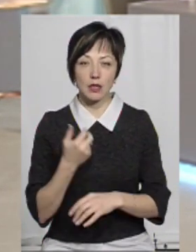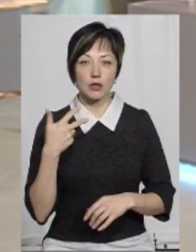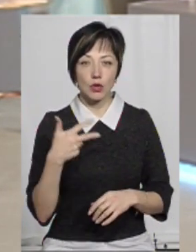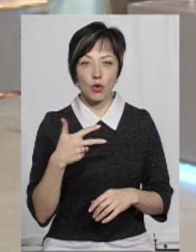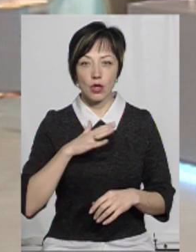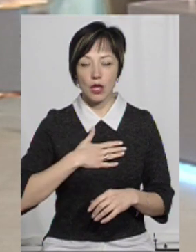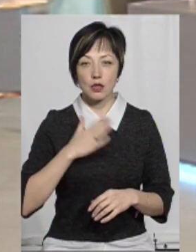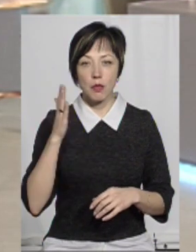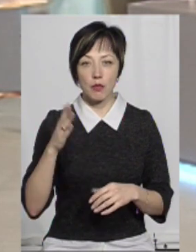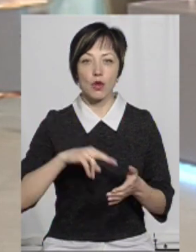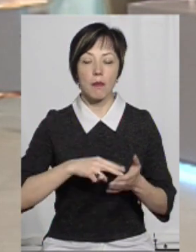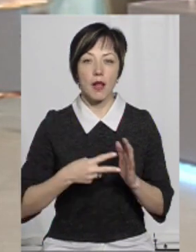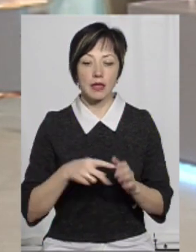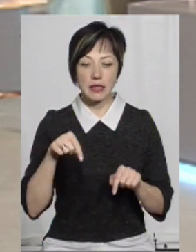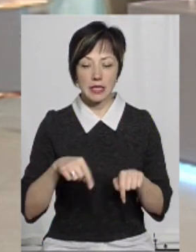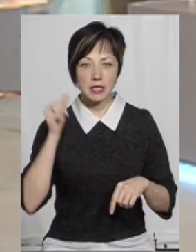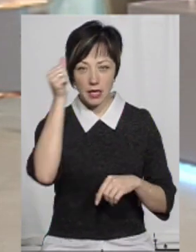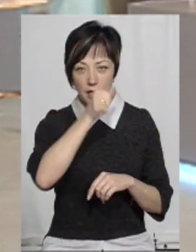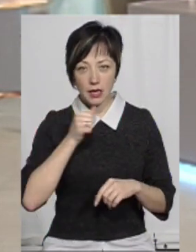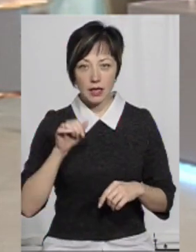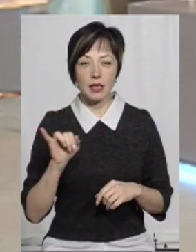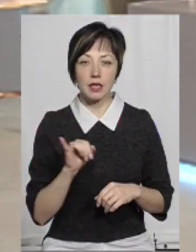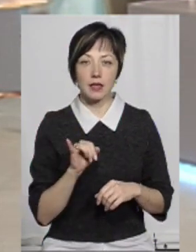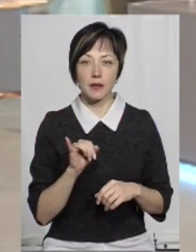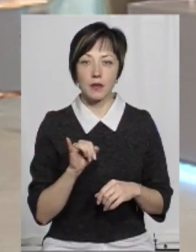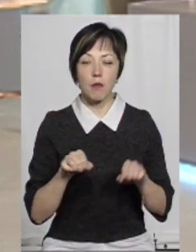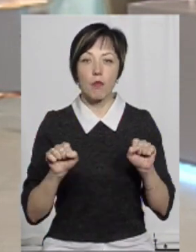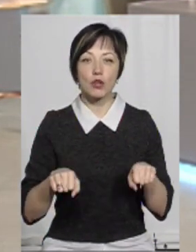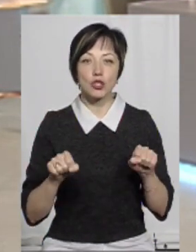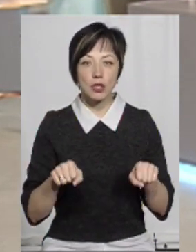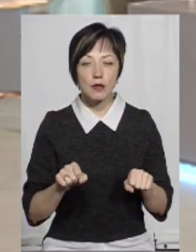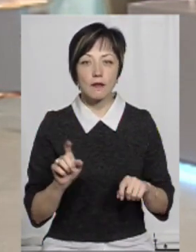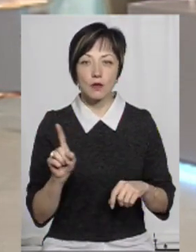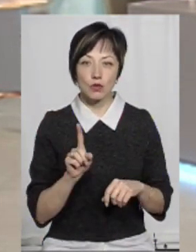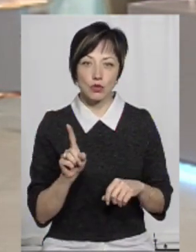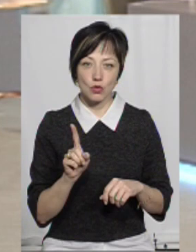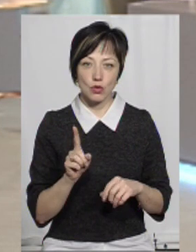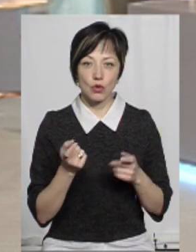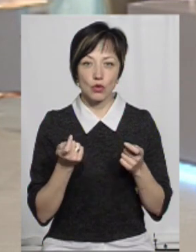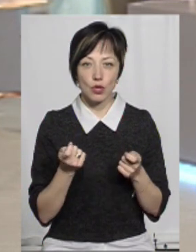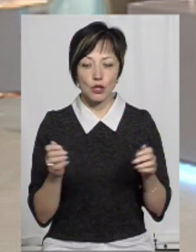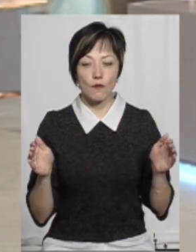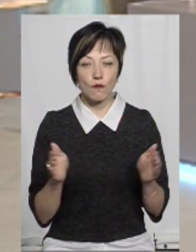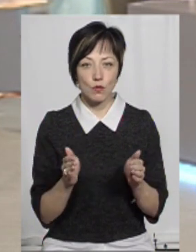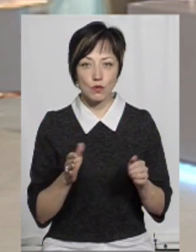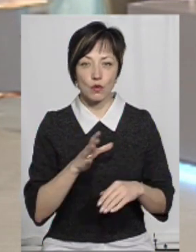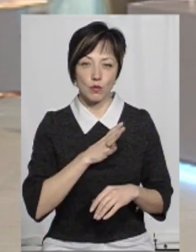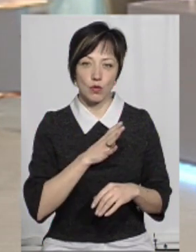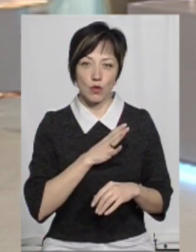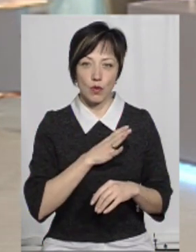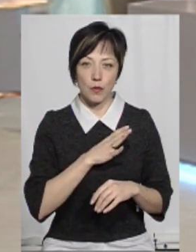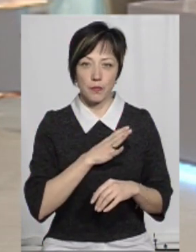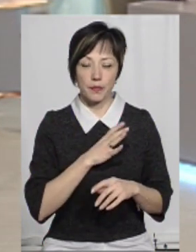трьох наших майбутніх планах на цей рік. І, можливо, що трошки вузько було…